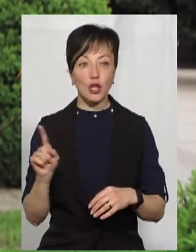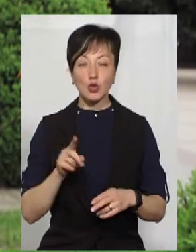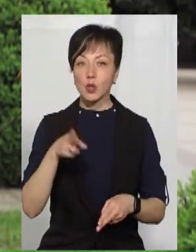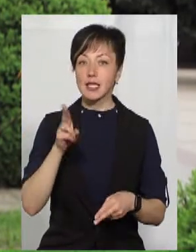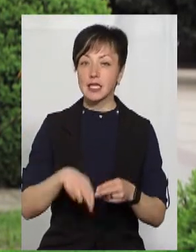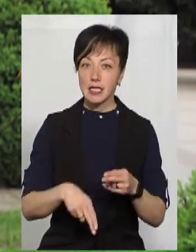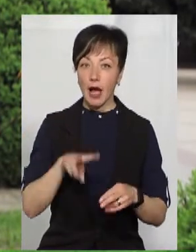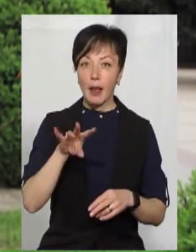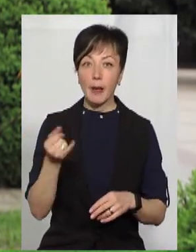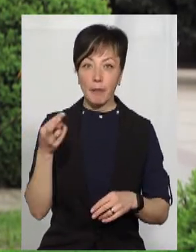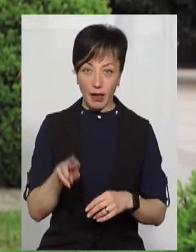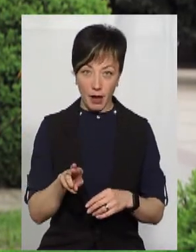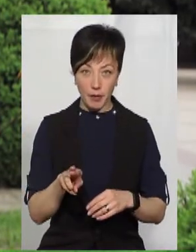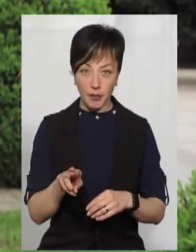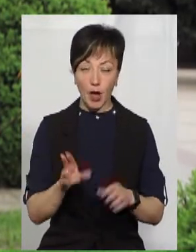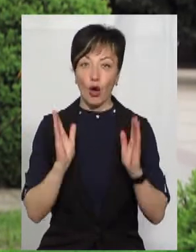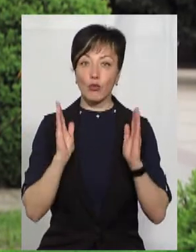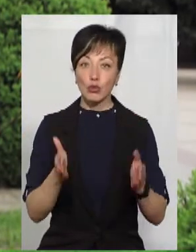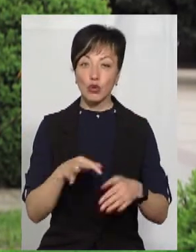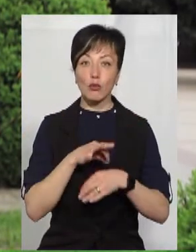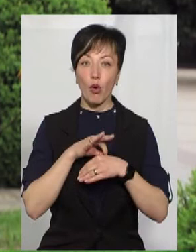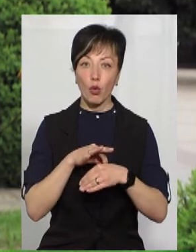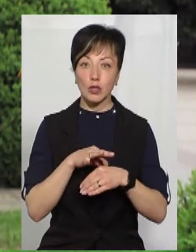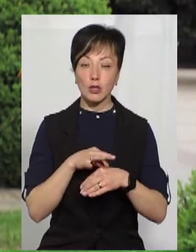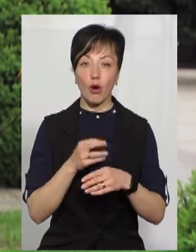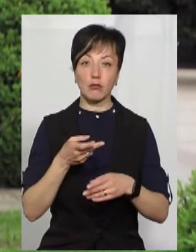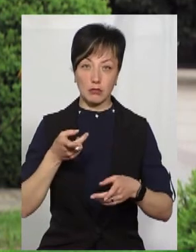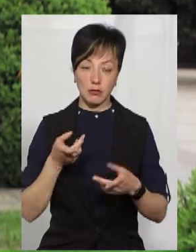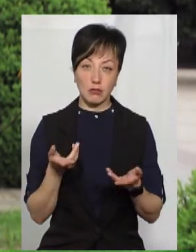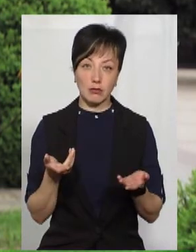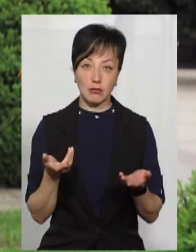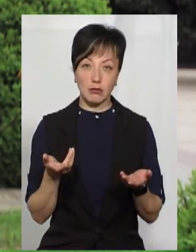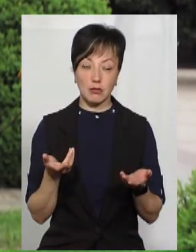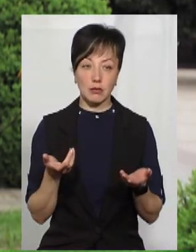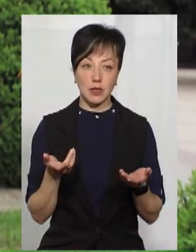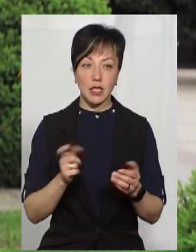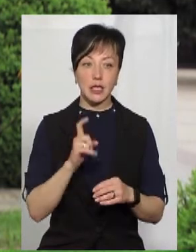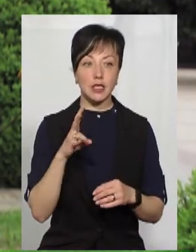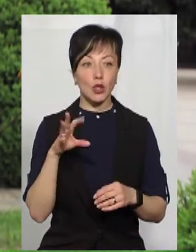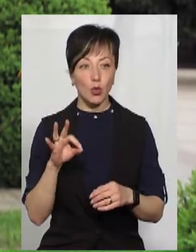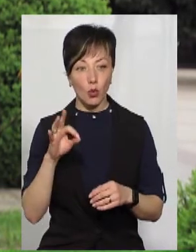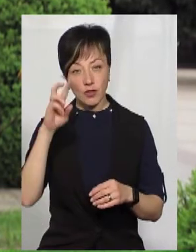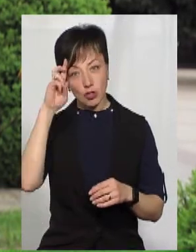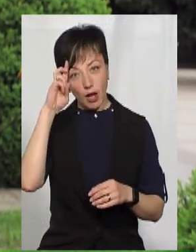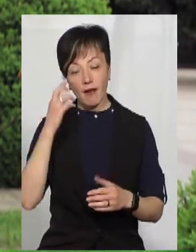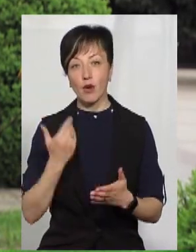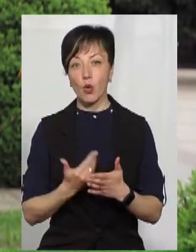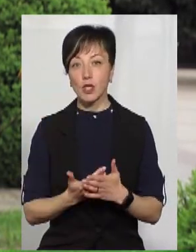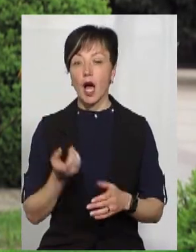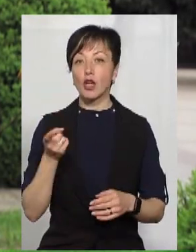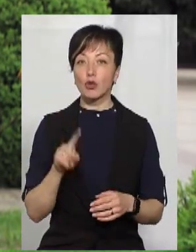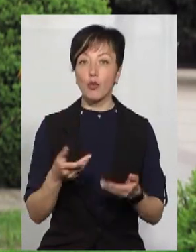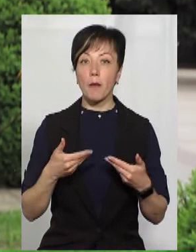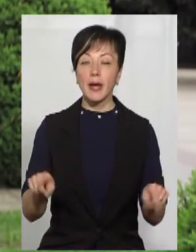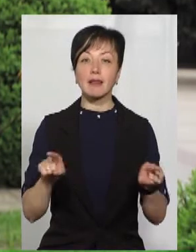кінця липня будуть проходити, очевидно, ЗНО в державі. Тому ми